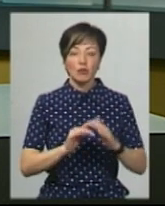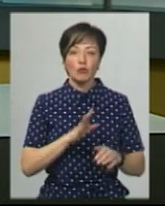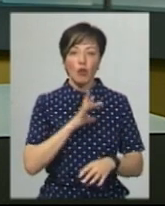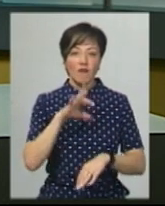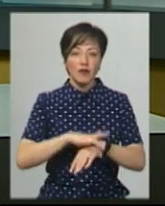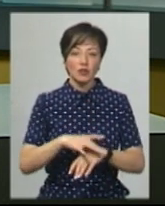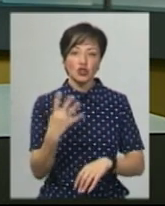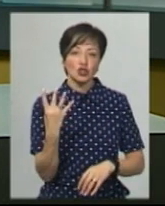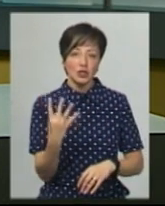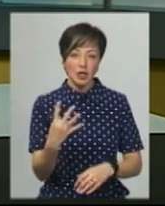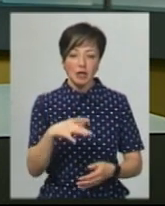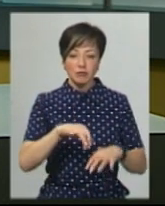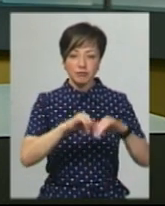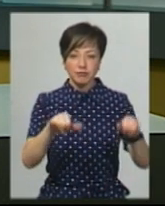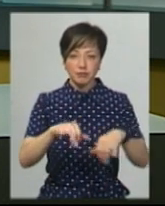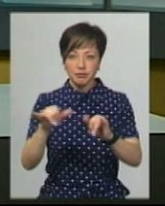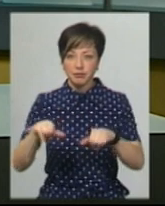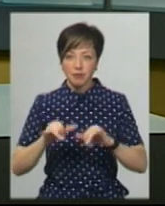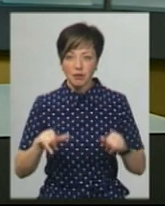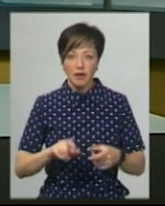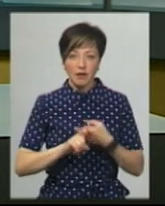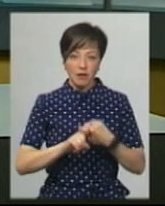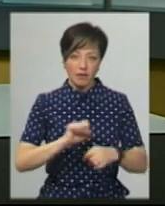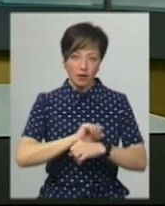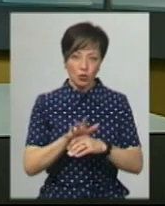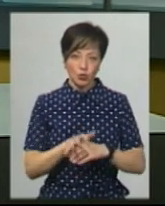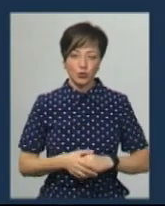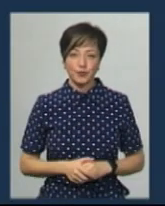було виявлено чотири осередки спалаху коронавірусної інфекції.